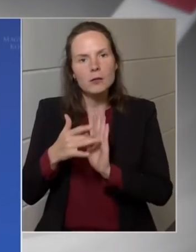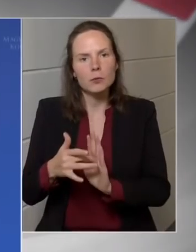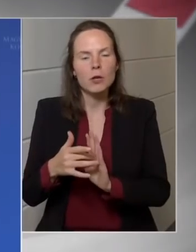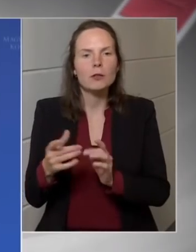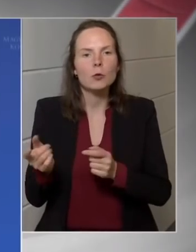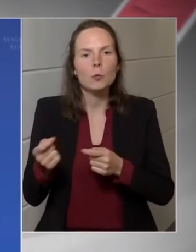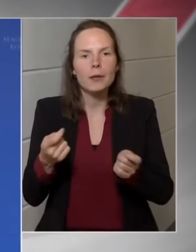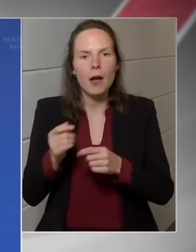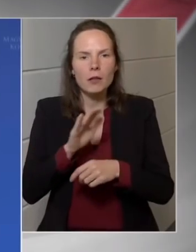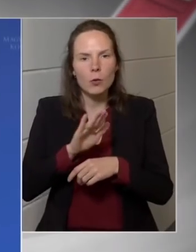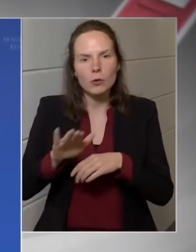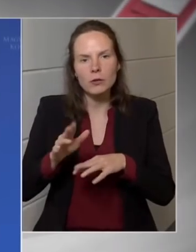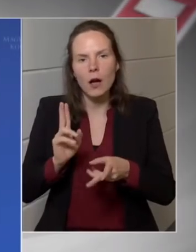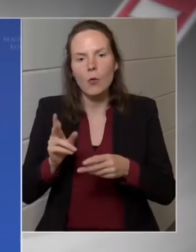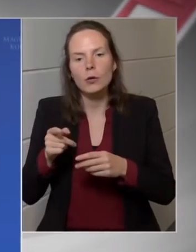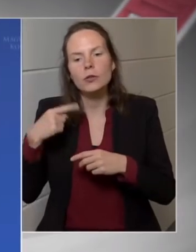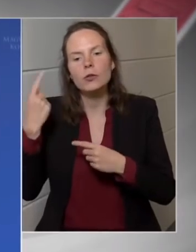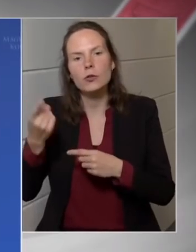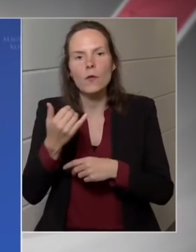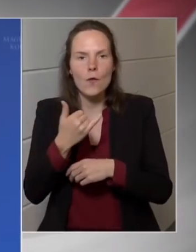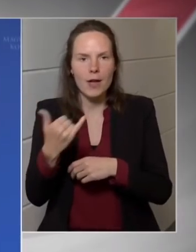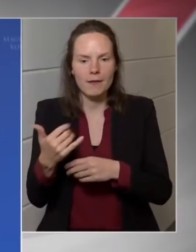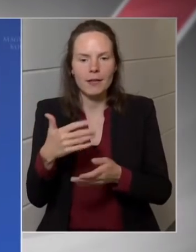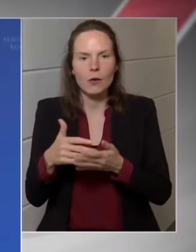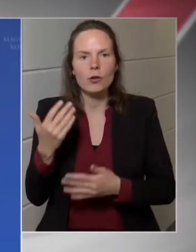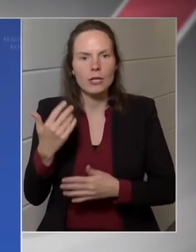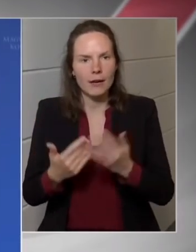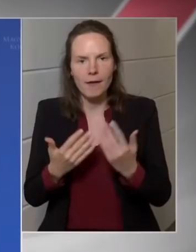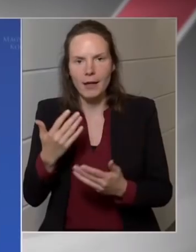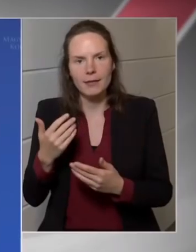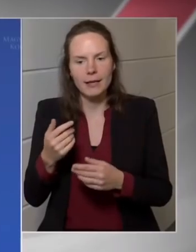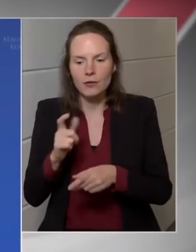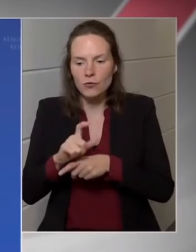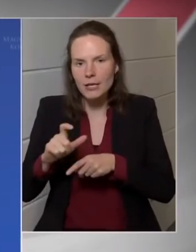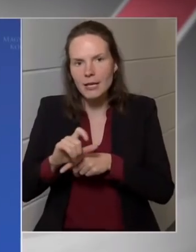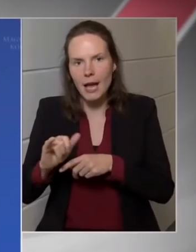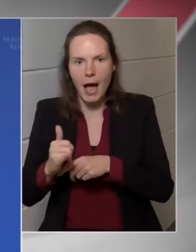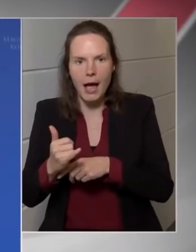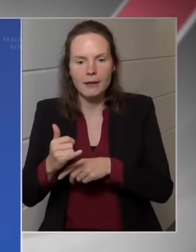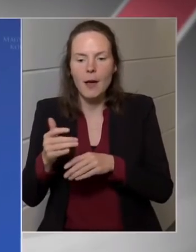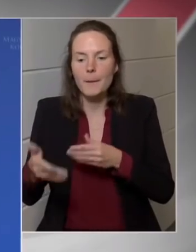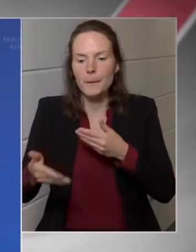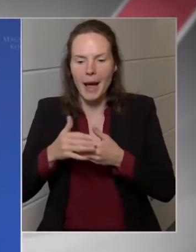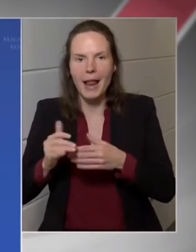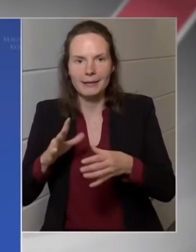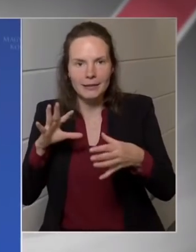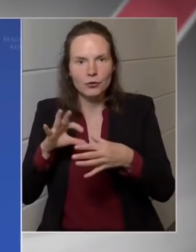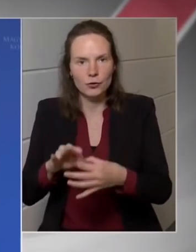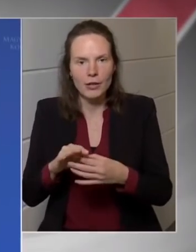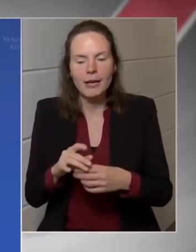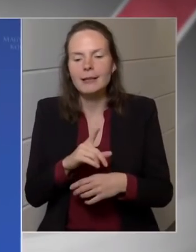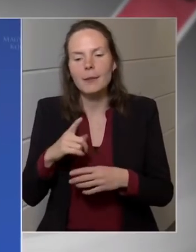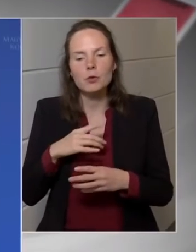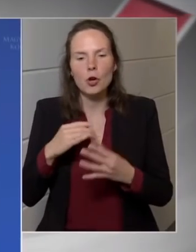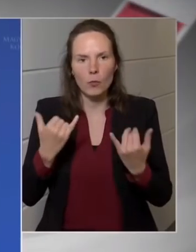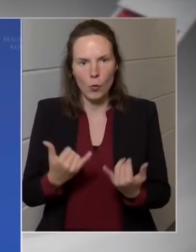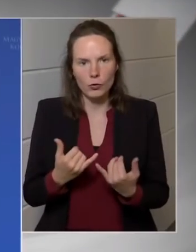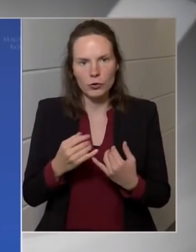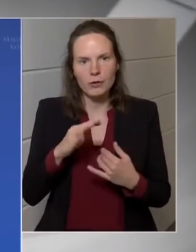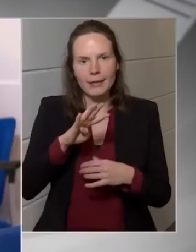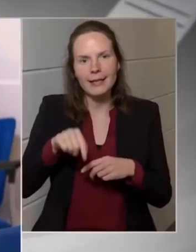jövő évi költségvetési hiány mellett is elkötelezettek vagyunk. Nem csak az ideit, a 4,9%-at, a jövőjét is fogjuk